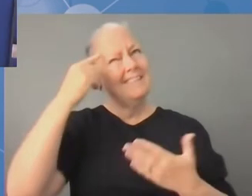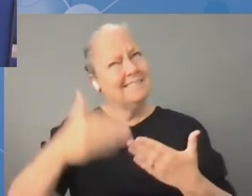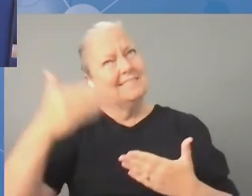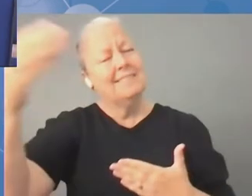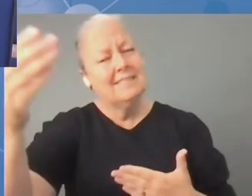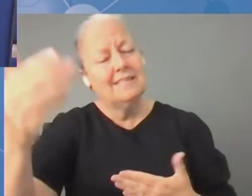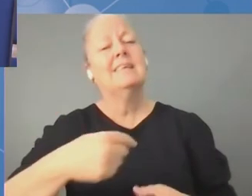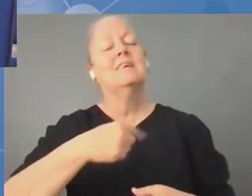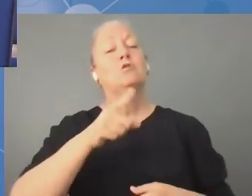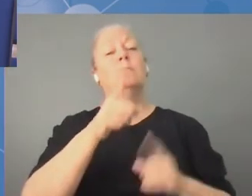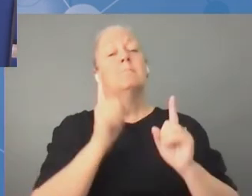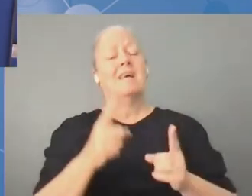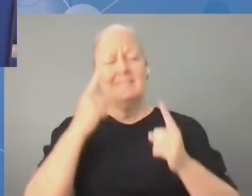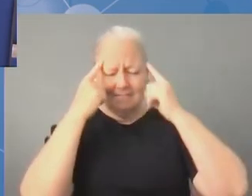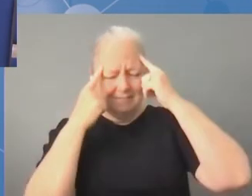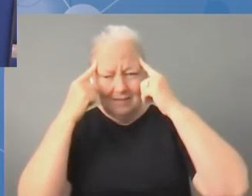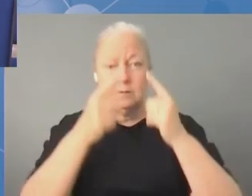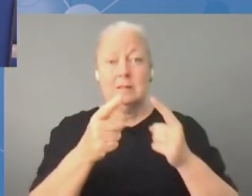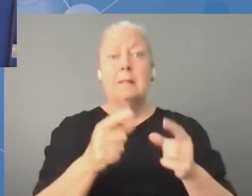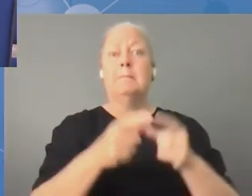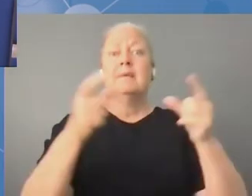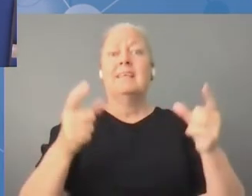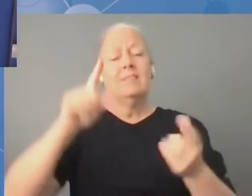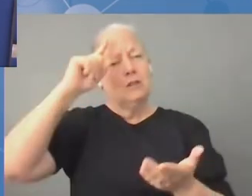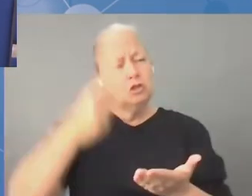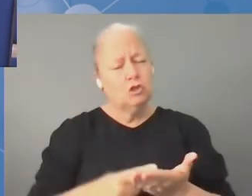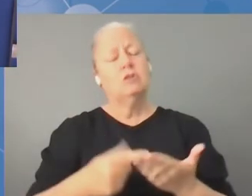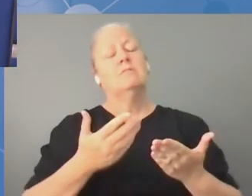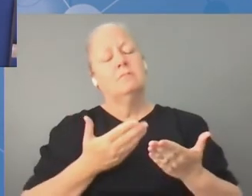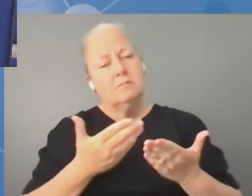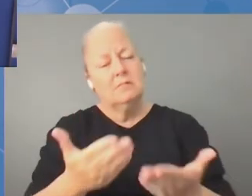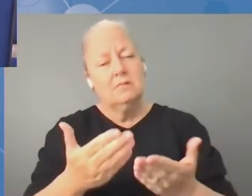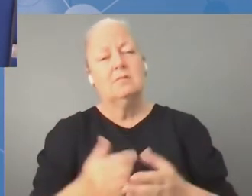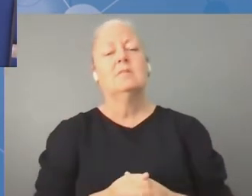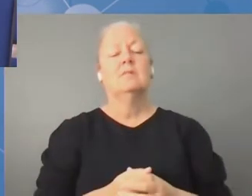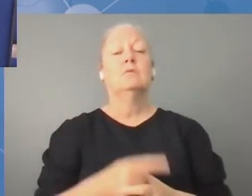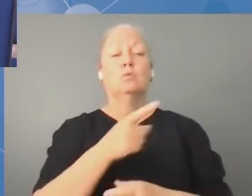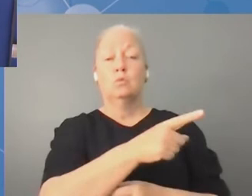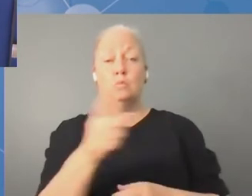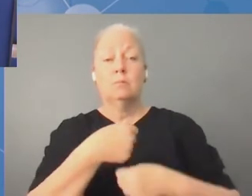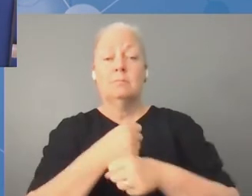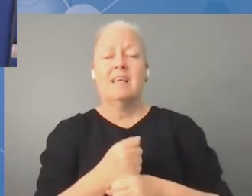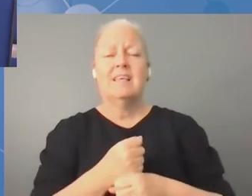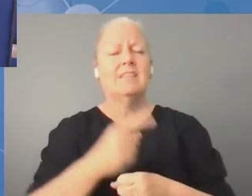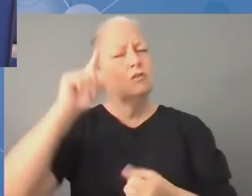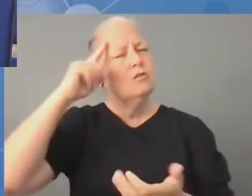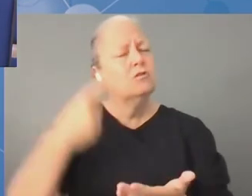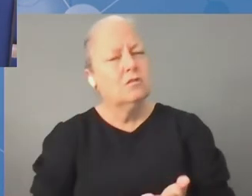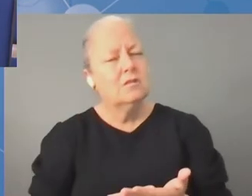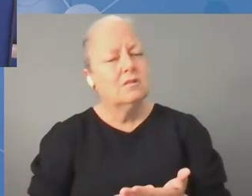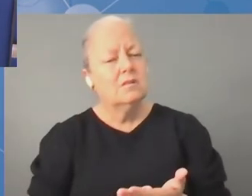zależy od ludzi młodych. To my także musimy być brani pod uwagę w procesie decyzyjnym, musimy rozmawiać z